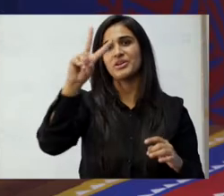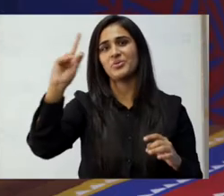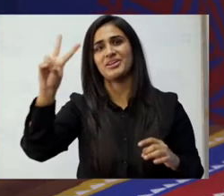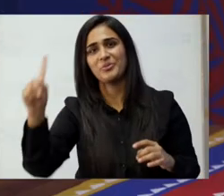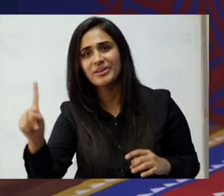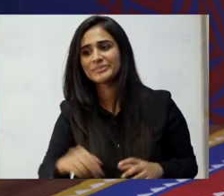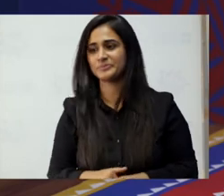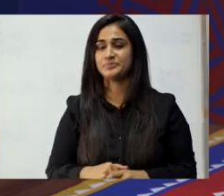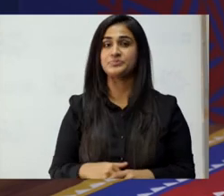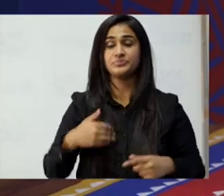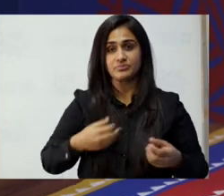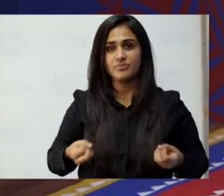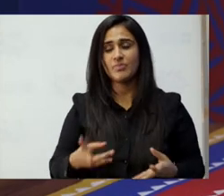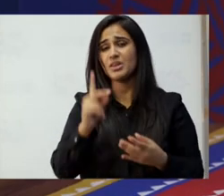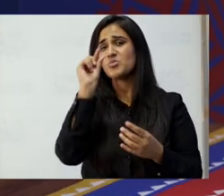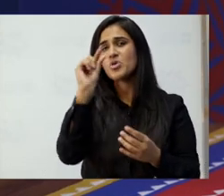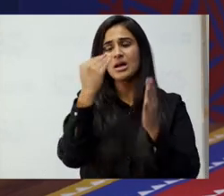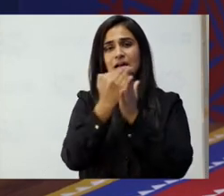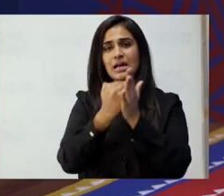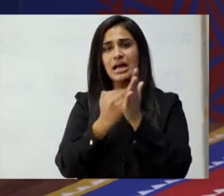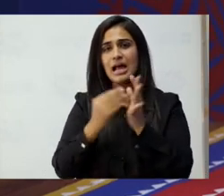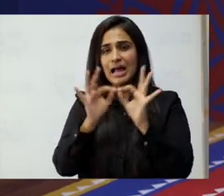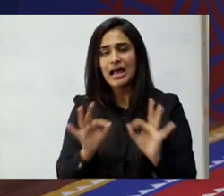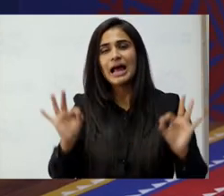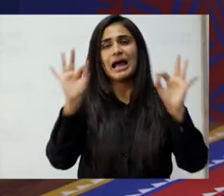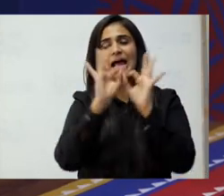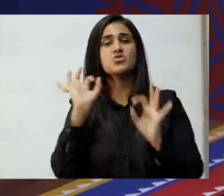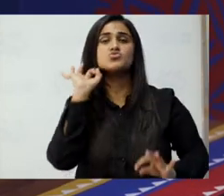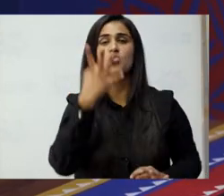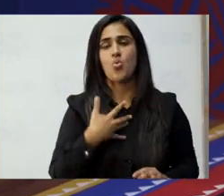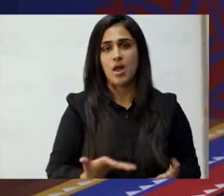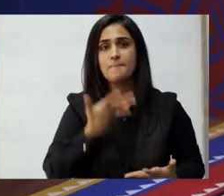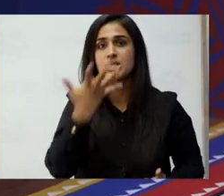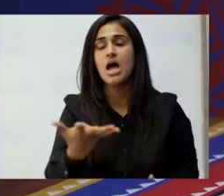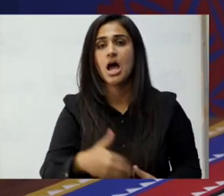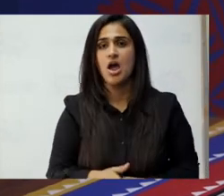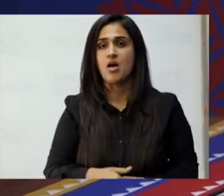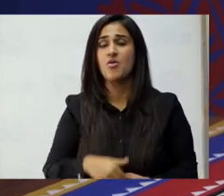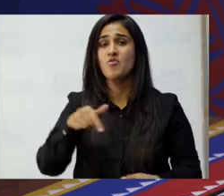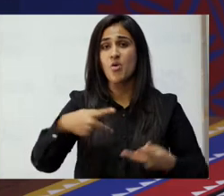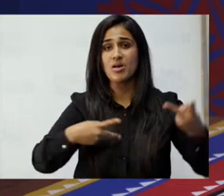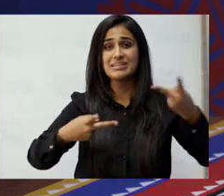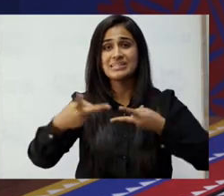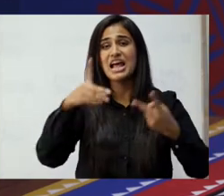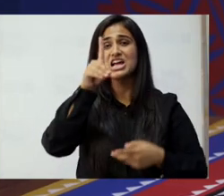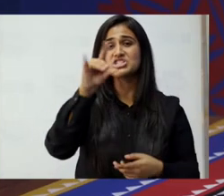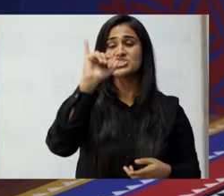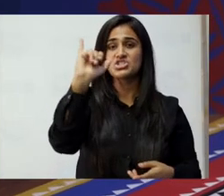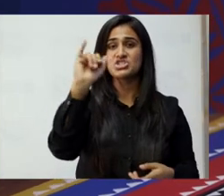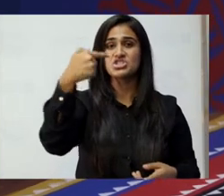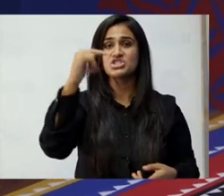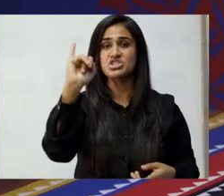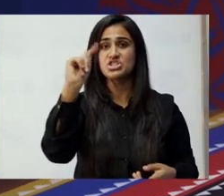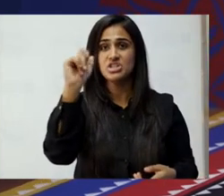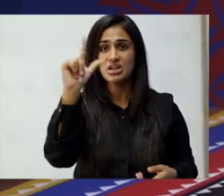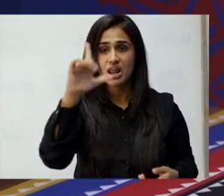اب ہم آپ کو کچھ بہت اہم پیغامات سنانا چاہتے ہیں دیڈیٹل رائٹس فاؤنڈیشن